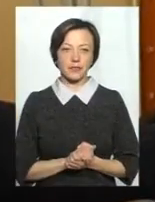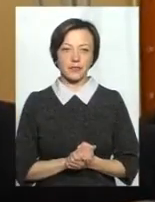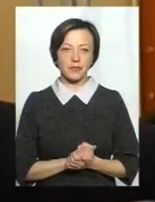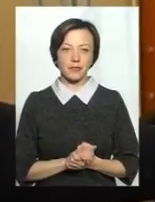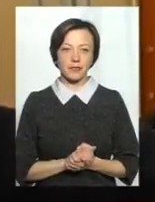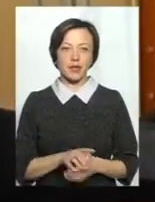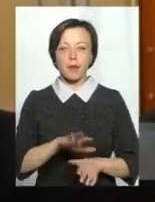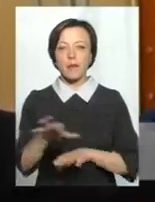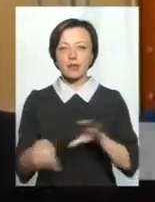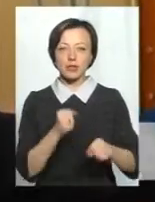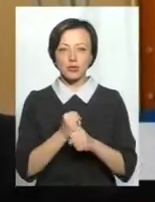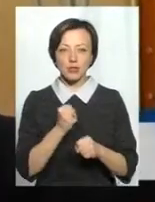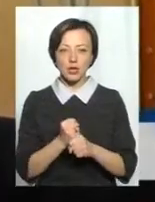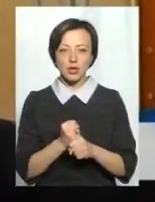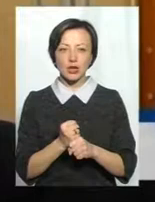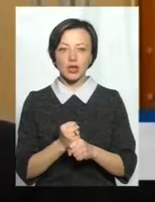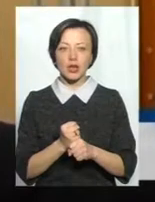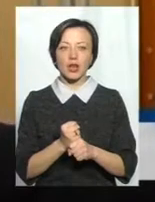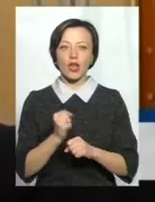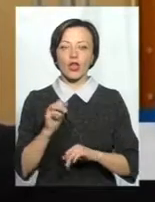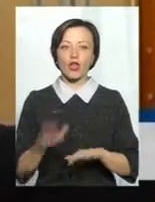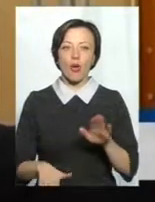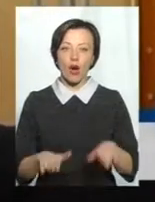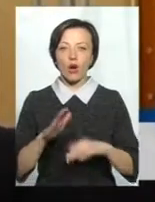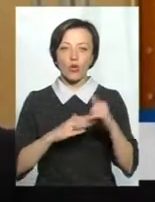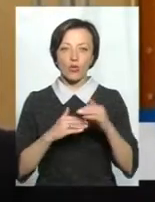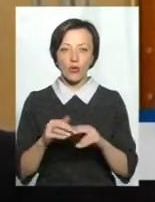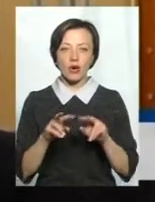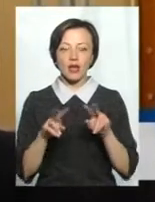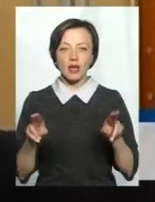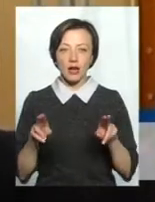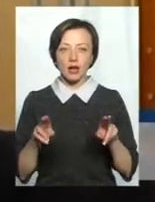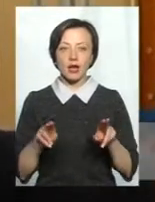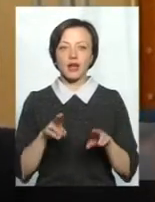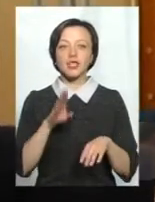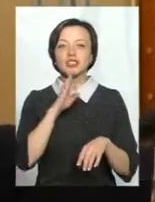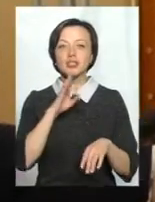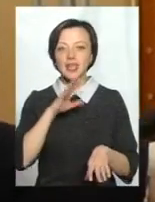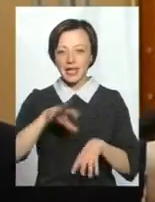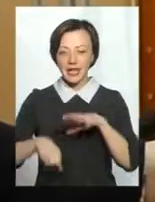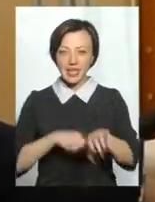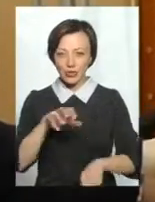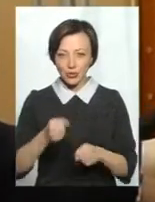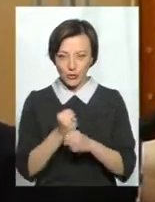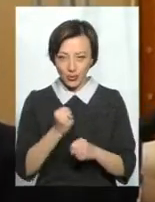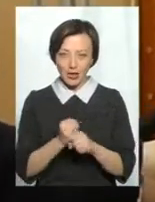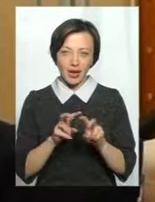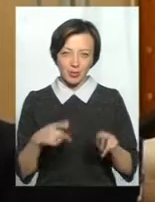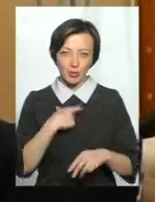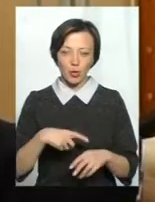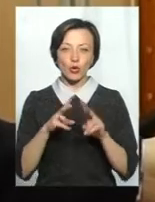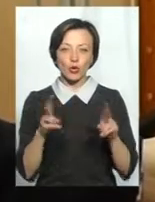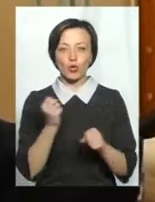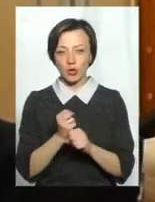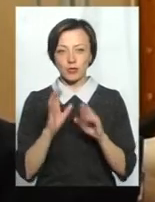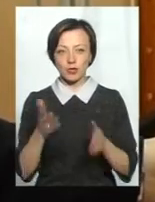ноги, руки. От так, як ті 100 місяць жінки, от так над собою треба робити. І хто буде